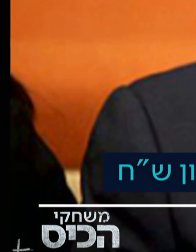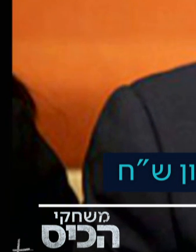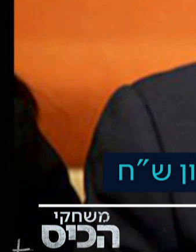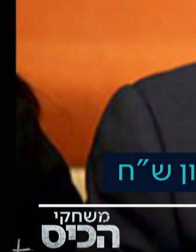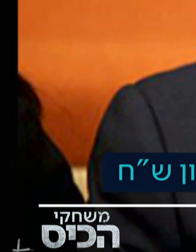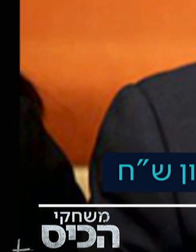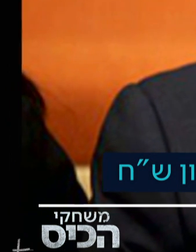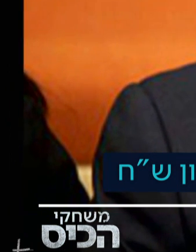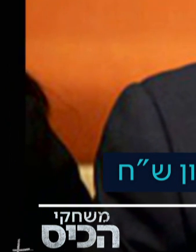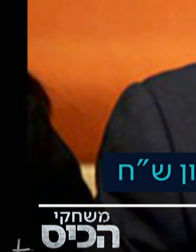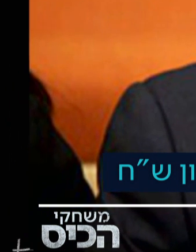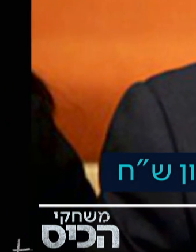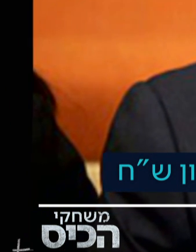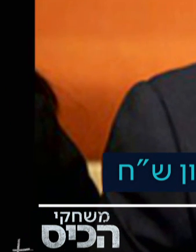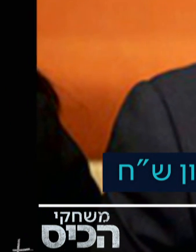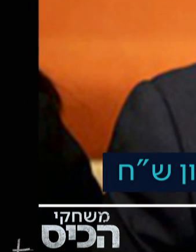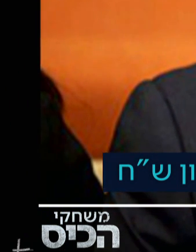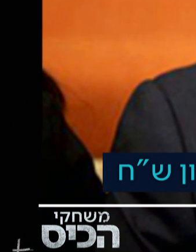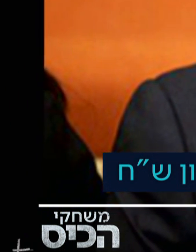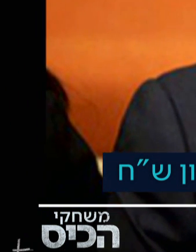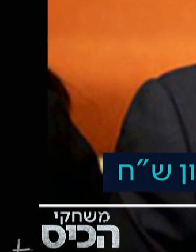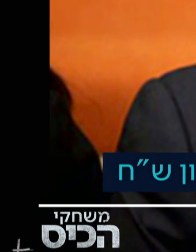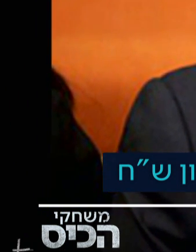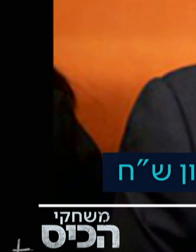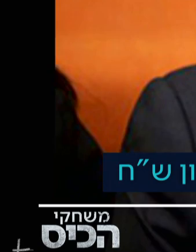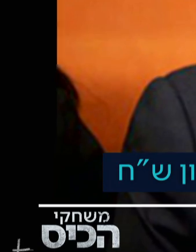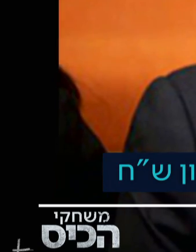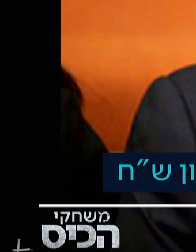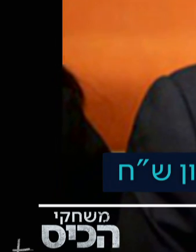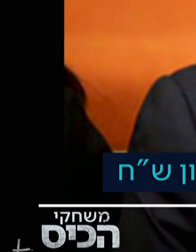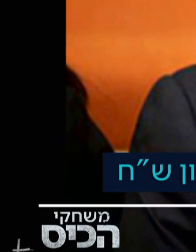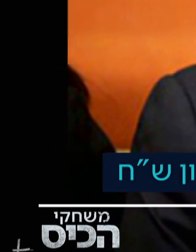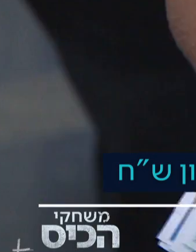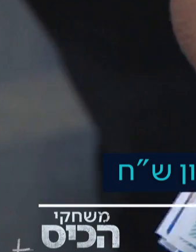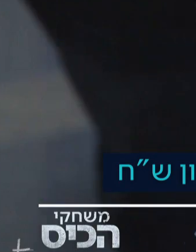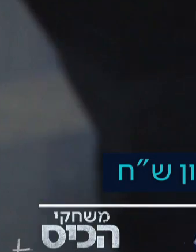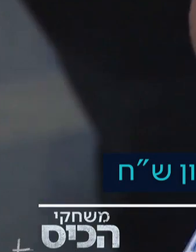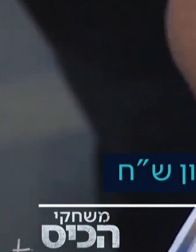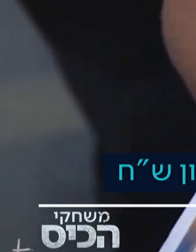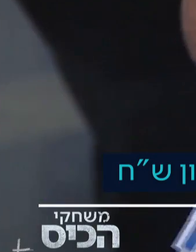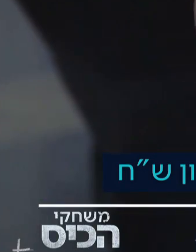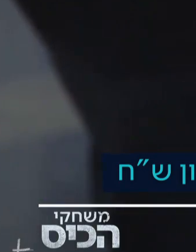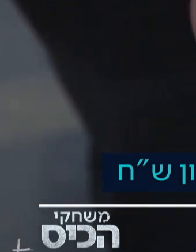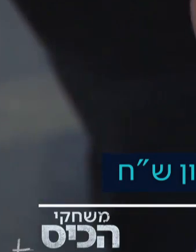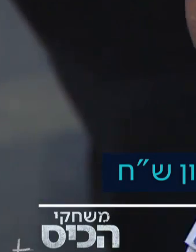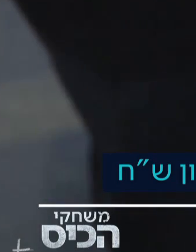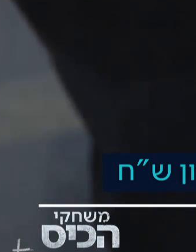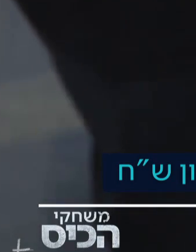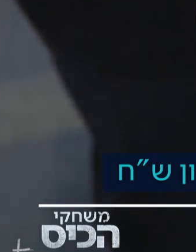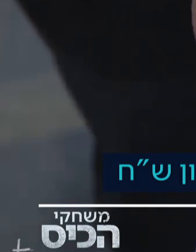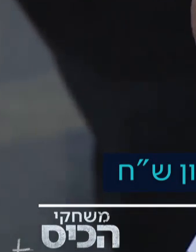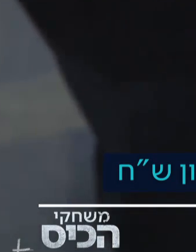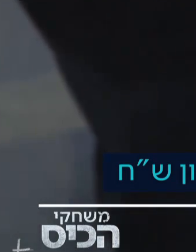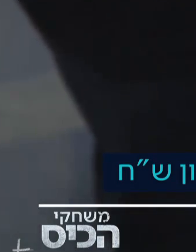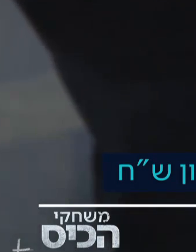שעבר בחשד לעבירות הונאה בהיקף של כ-20 מיליון שקלים. כך הותר היום לפרסום. קובי חשוד שפתח חברות קש בזמן